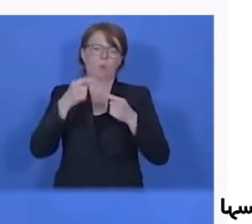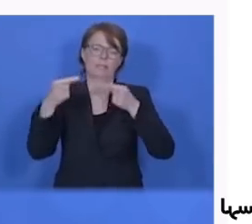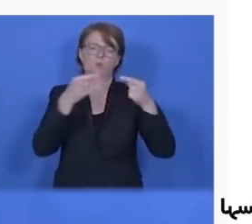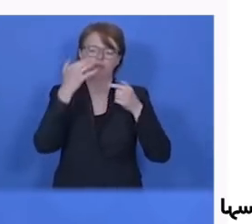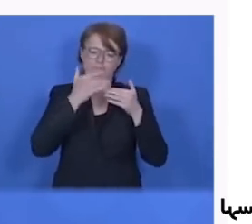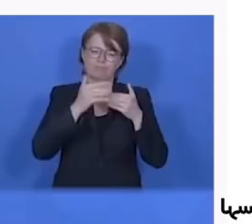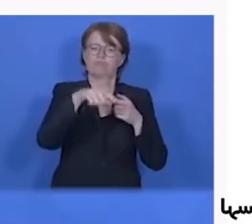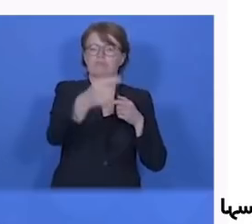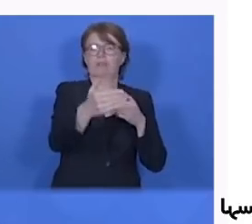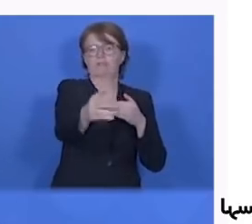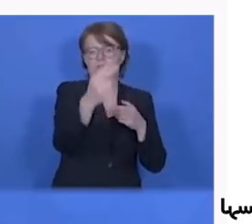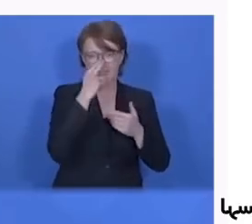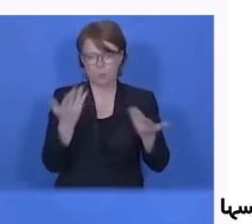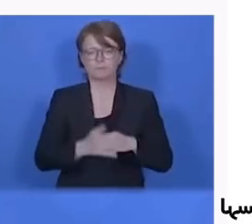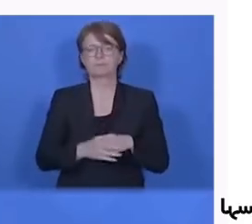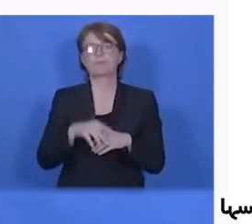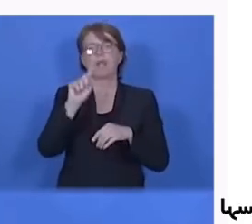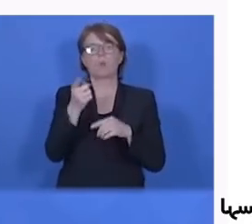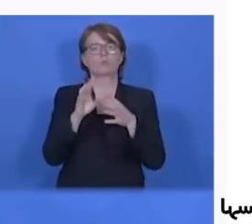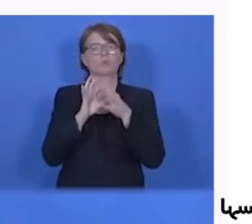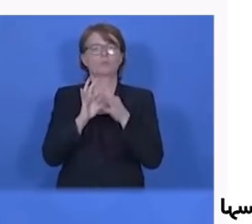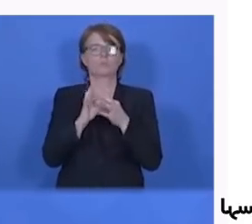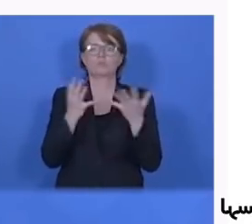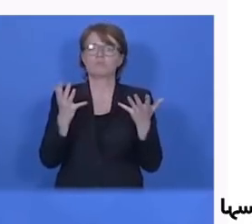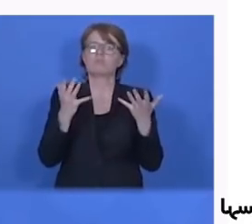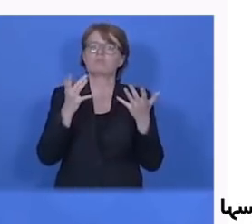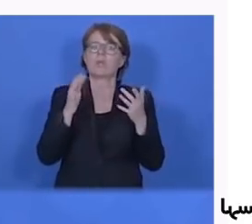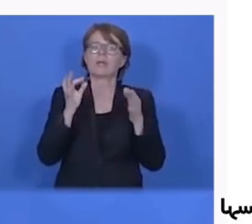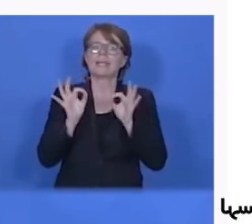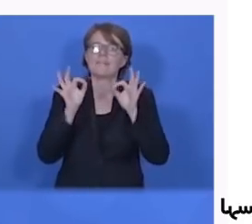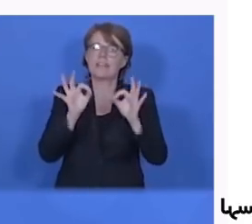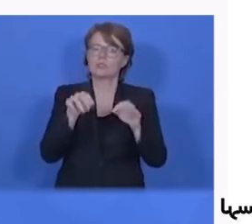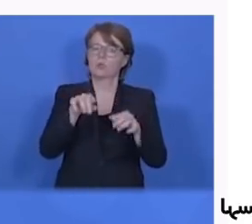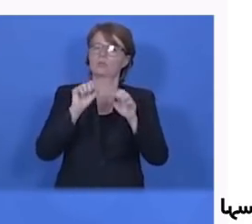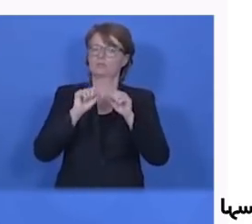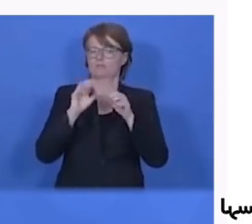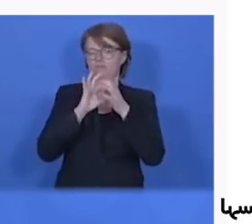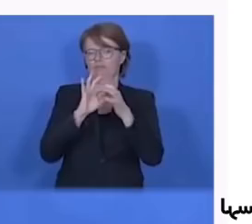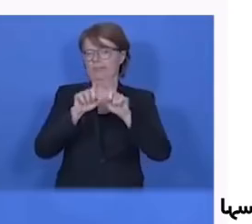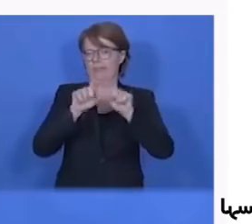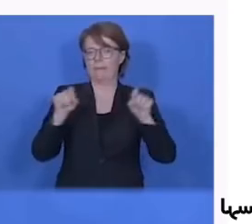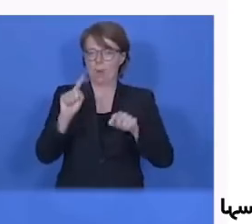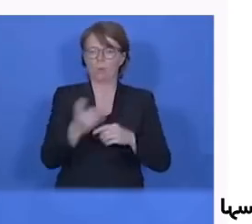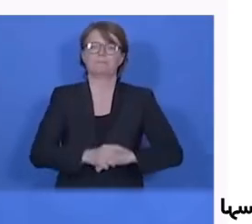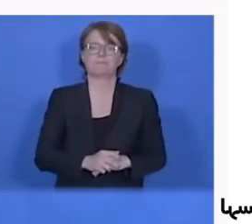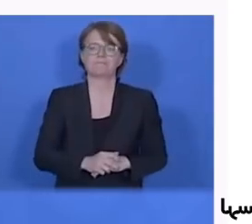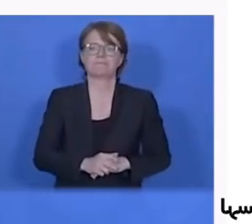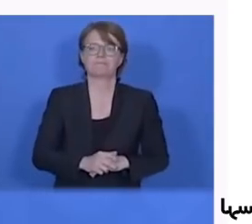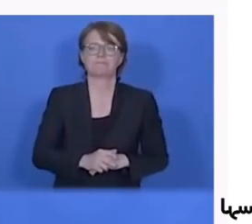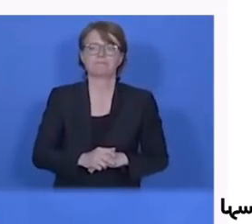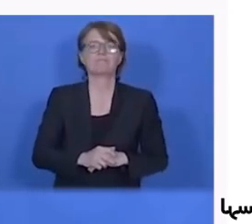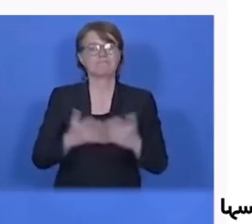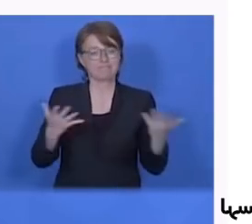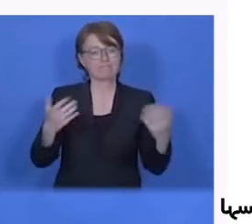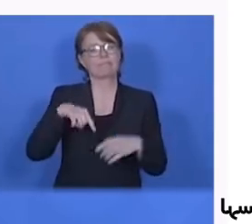تاریخ 31 آگوست جشن های بزرگ، مراسم های ورزشی، جشن های قومی، کنسرت های بزرگ، فستیوال ها جشن